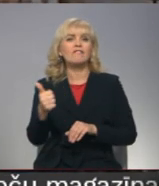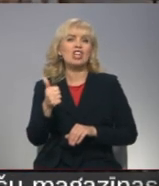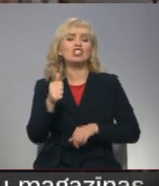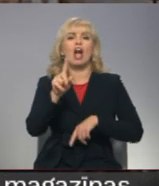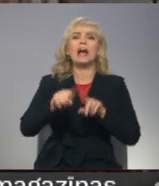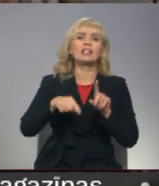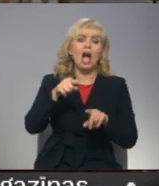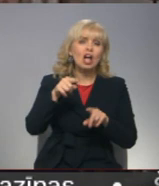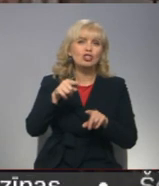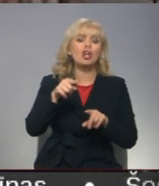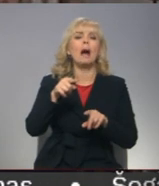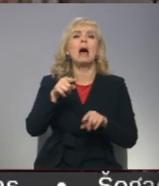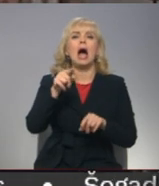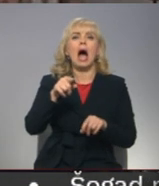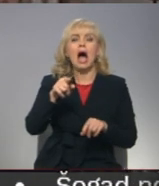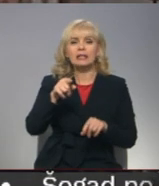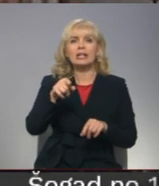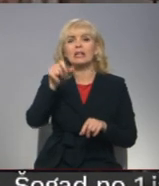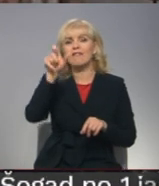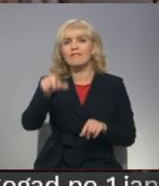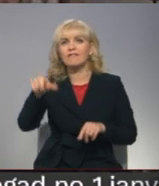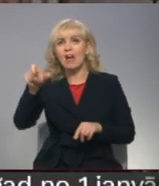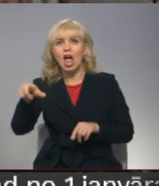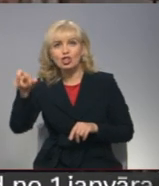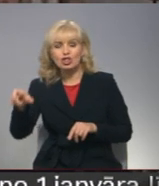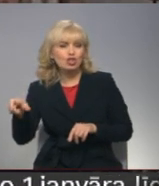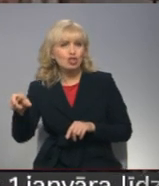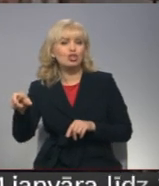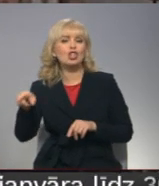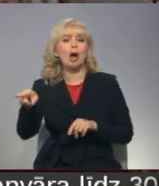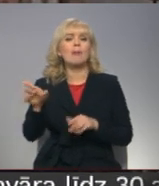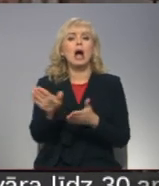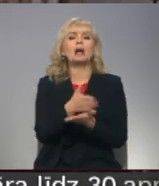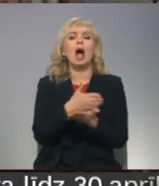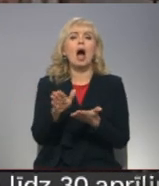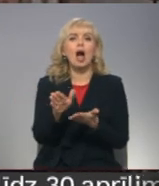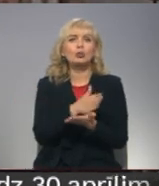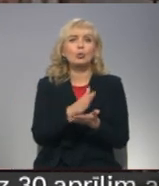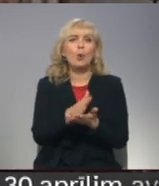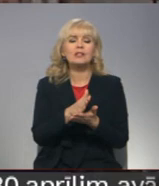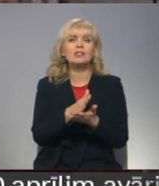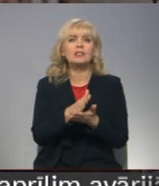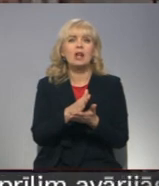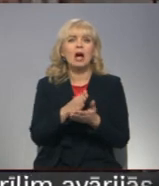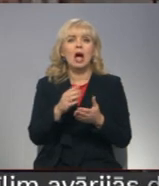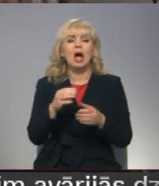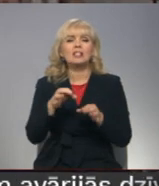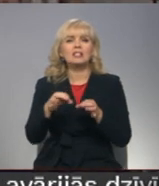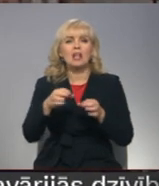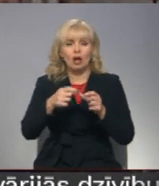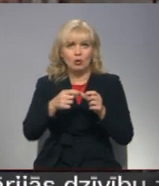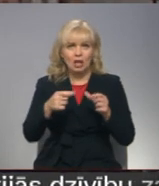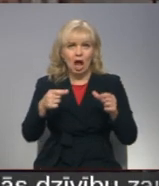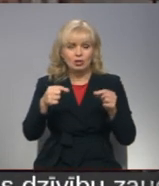priekulēs večiem pie galda kārtoja, tur tāds sērkociņi kastīts papiros